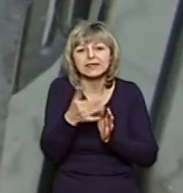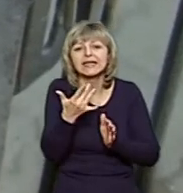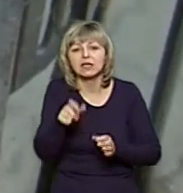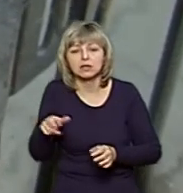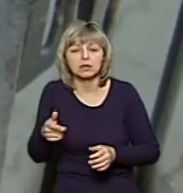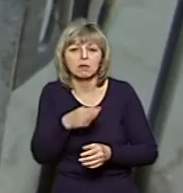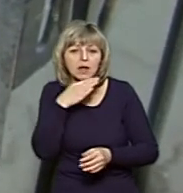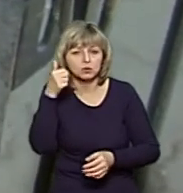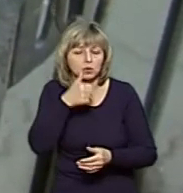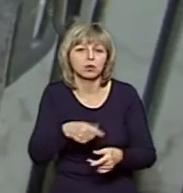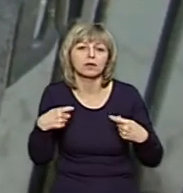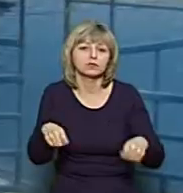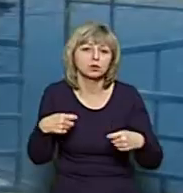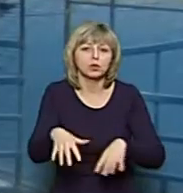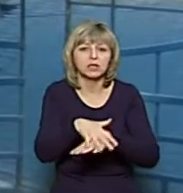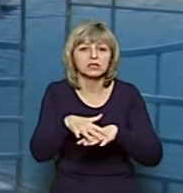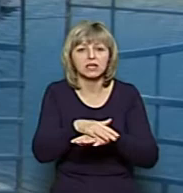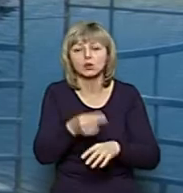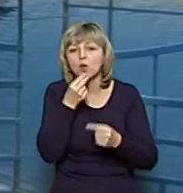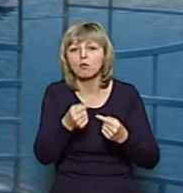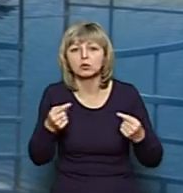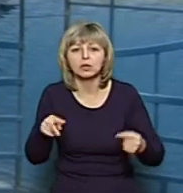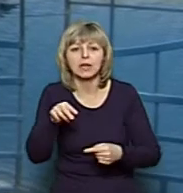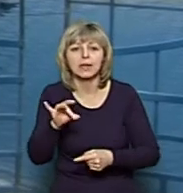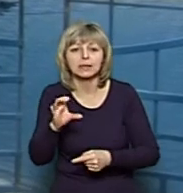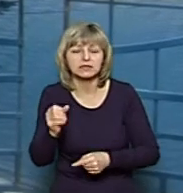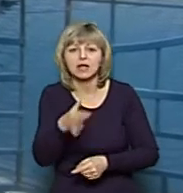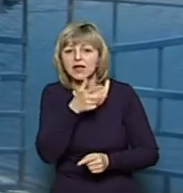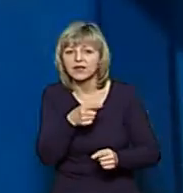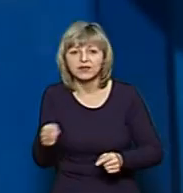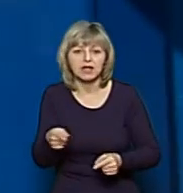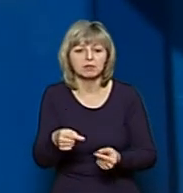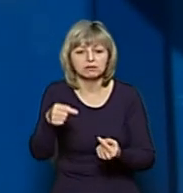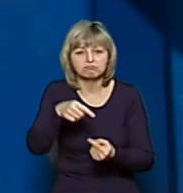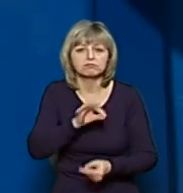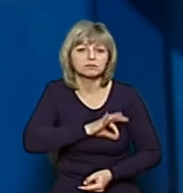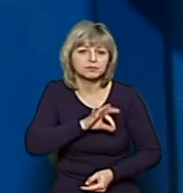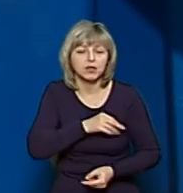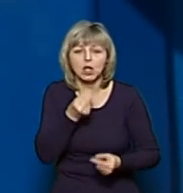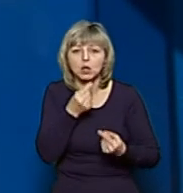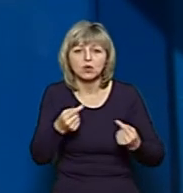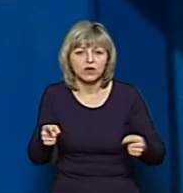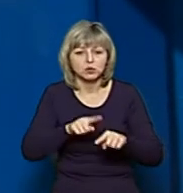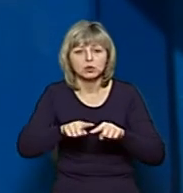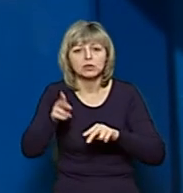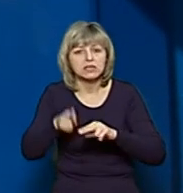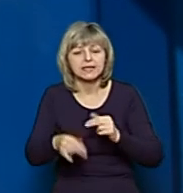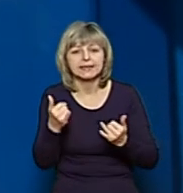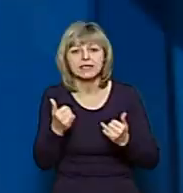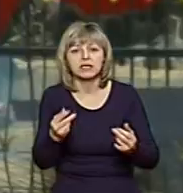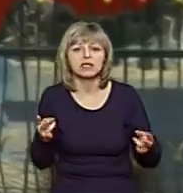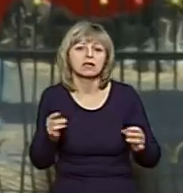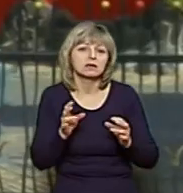років на ринку торгує продуктами Лариса Бондарук. Говорить, що термін придатності частини товару закінчується. Нині, розповідає,